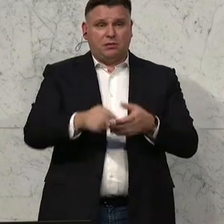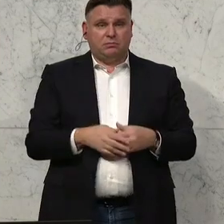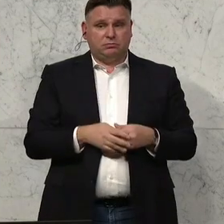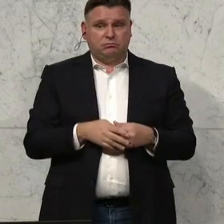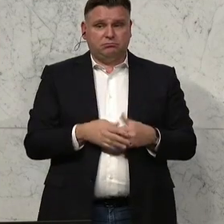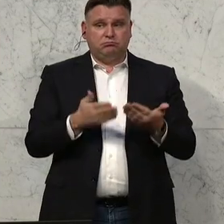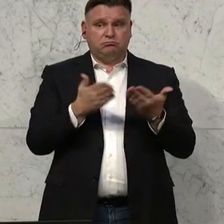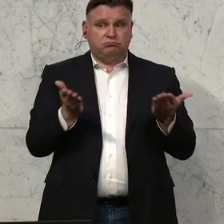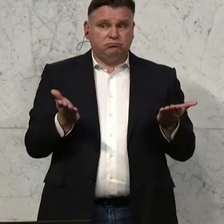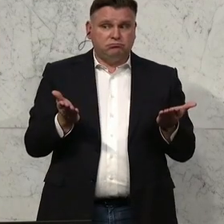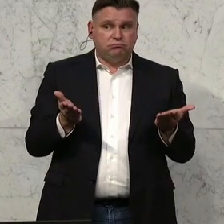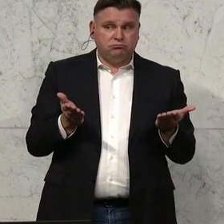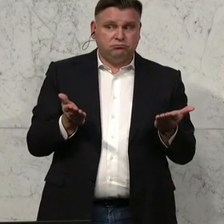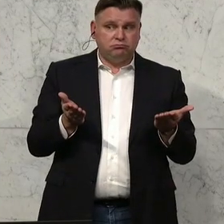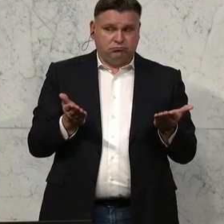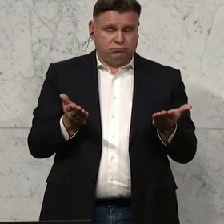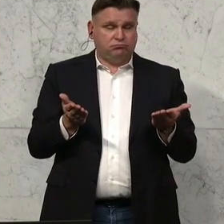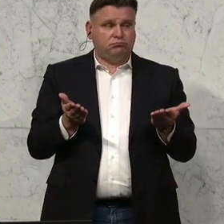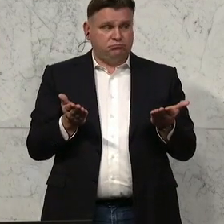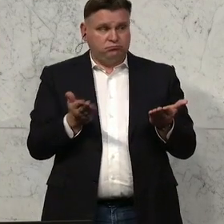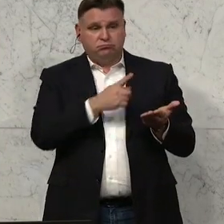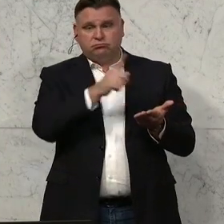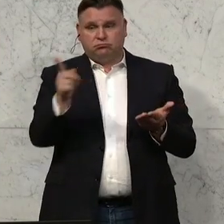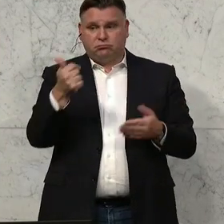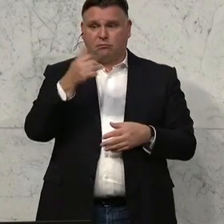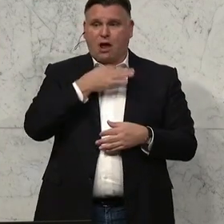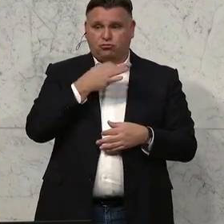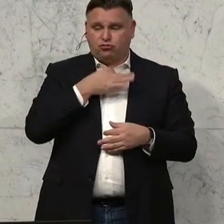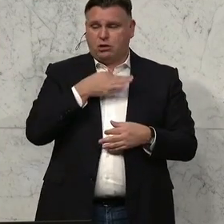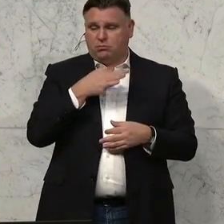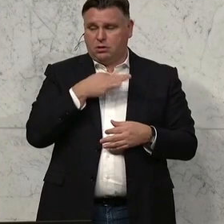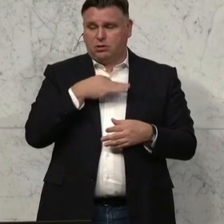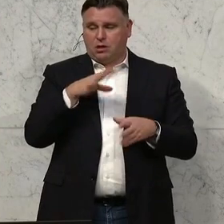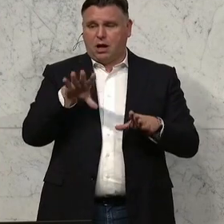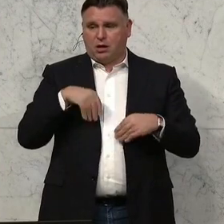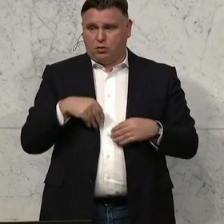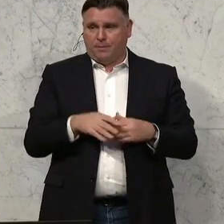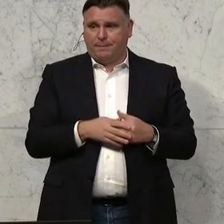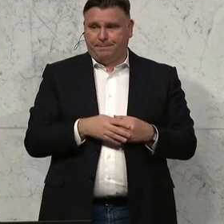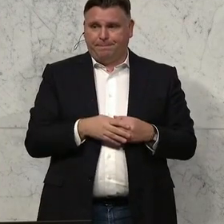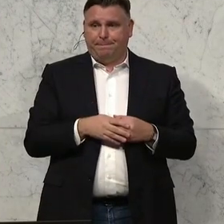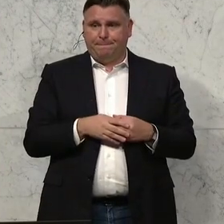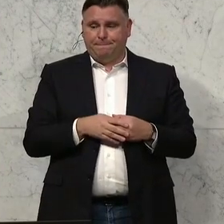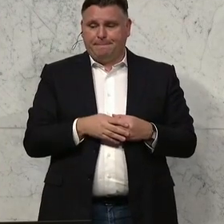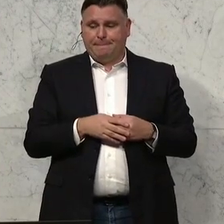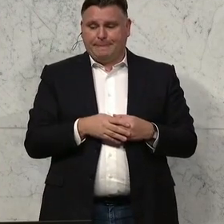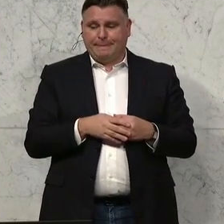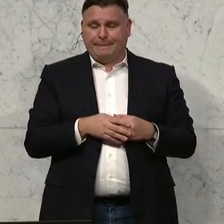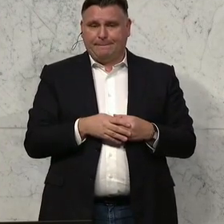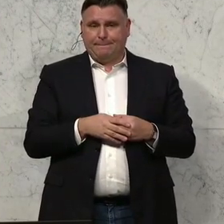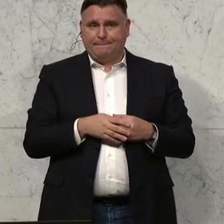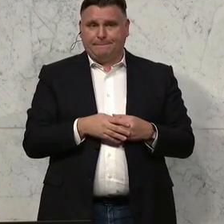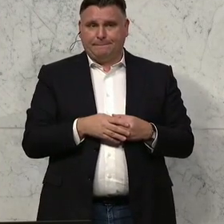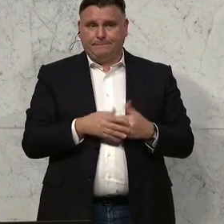Das ist ebenfalls einstimmig. Wir kommen damit zu den Tagesordnungspunkten